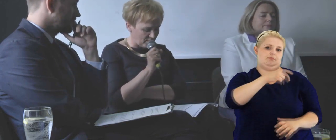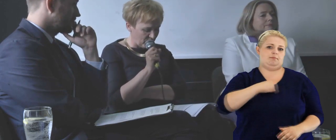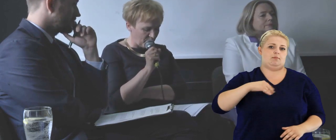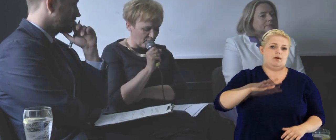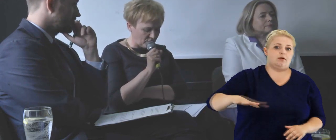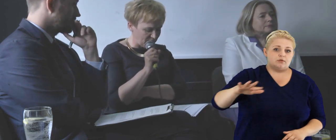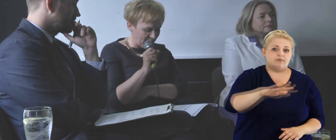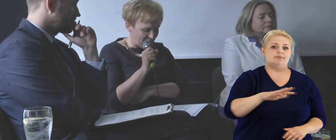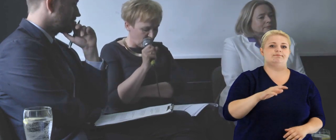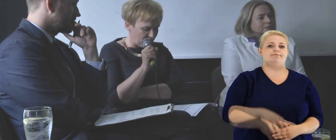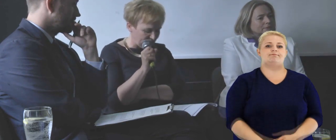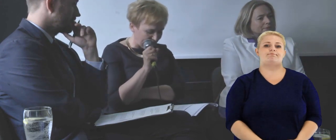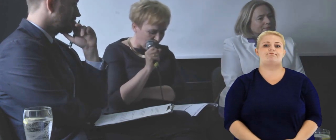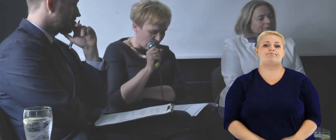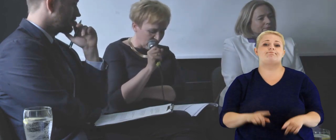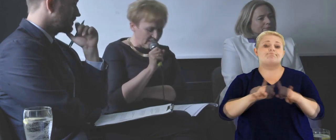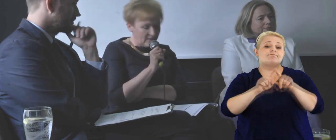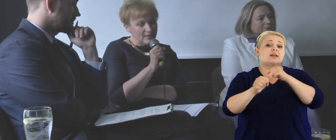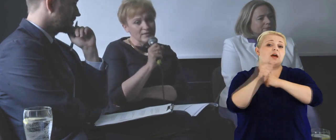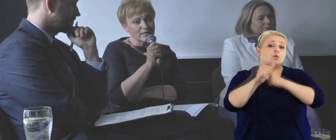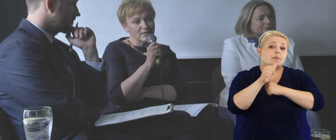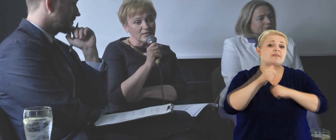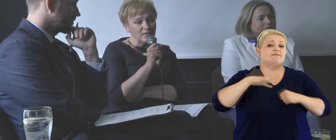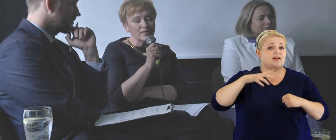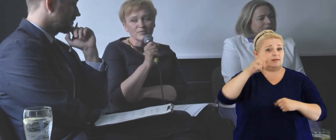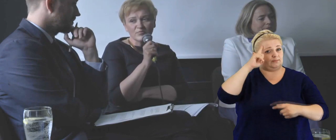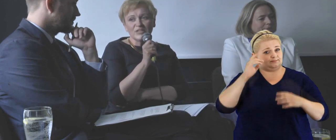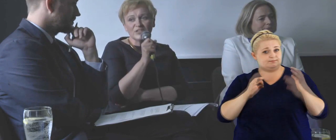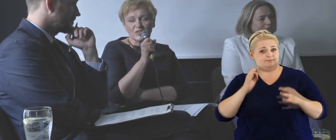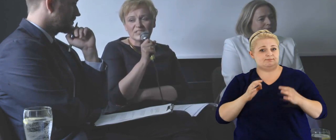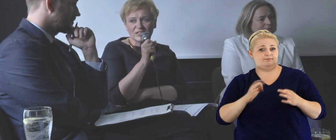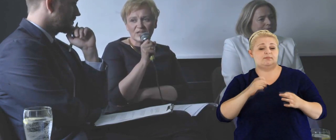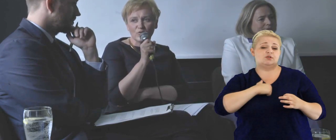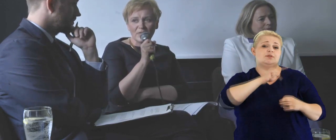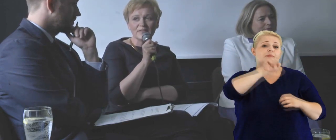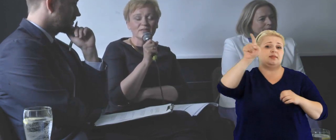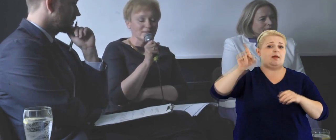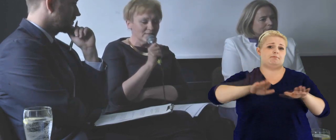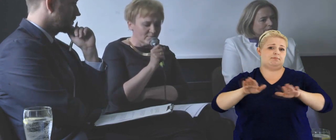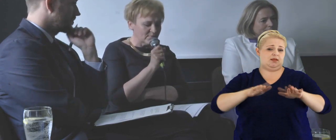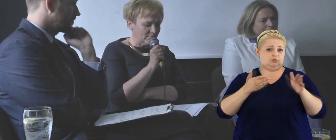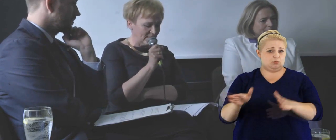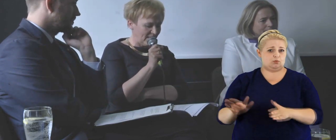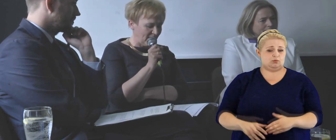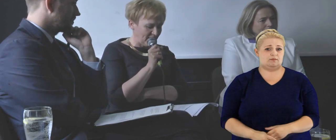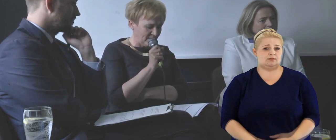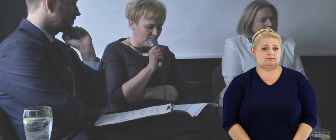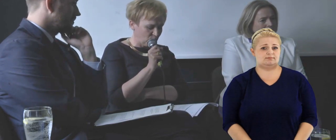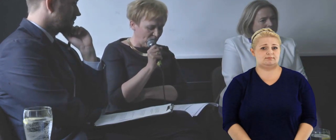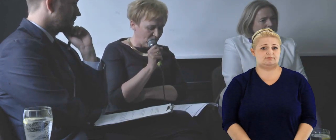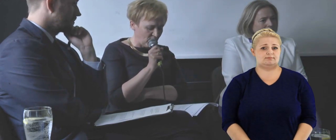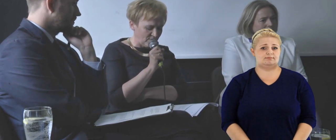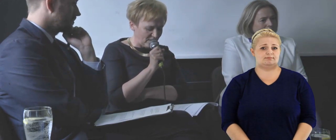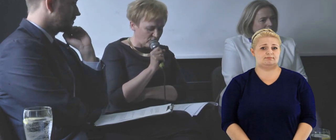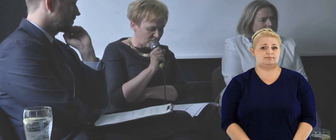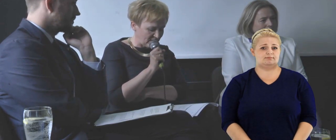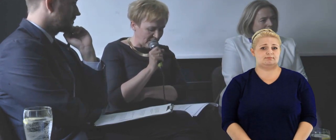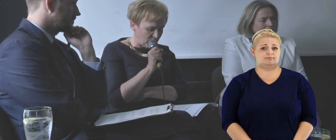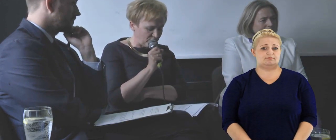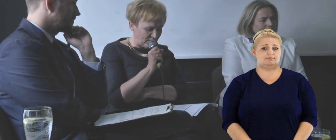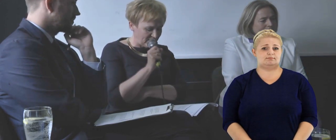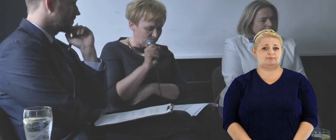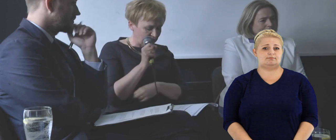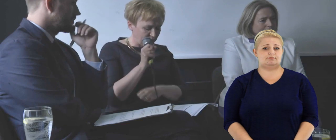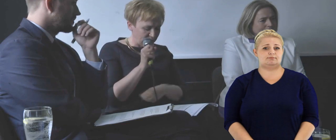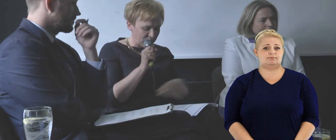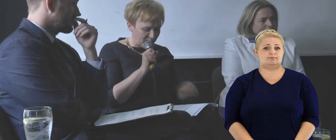prawa narodowego, pochodzi z prawa unijnego. I właśnie to jest też argument, dla którego warto się